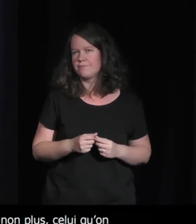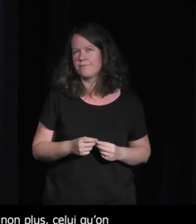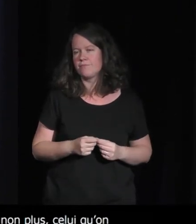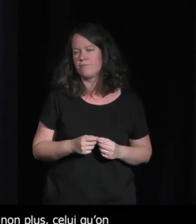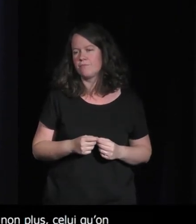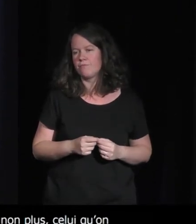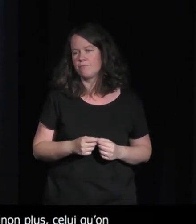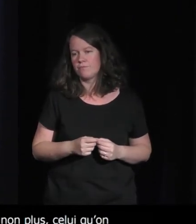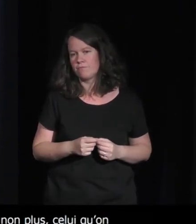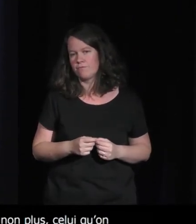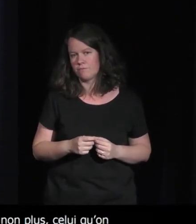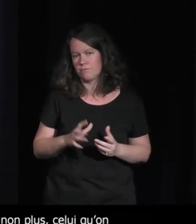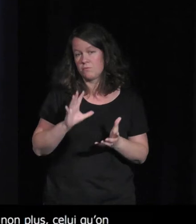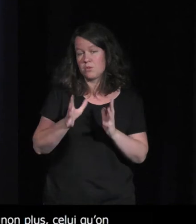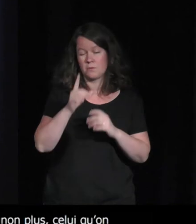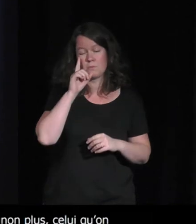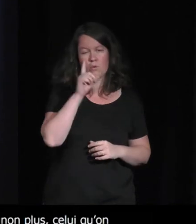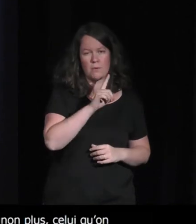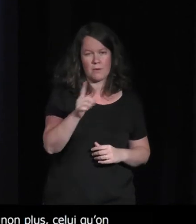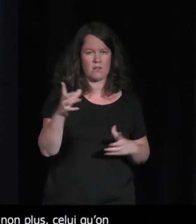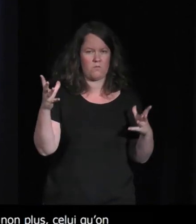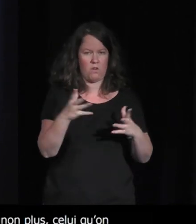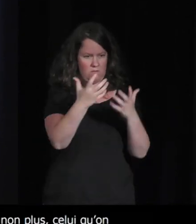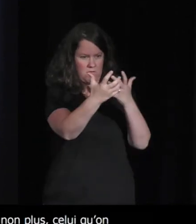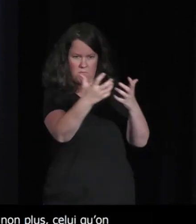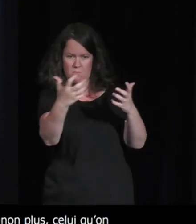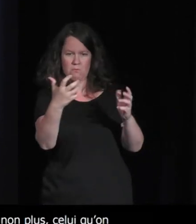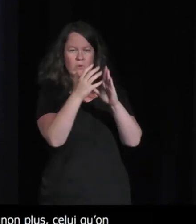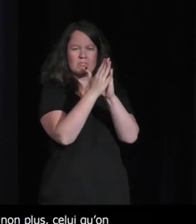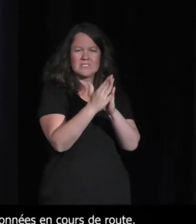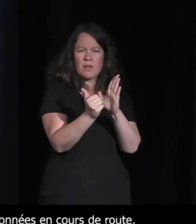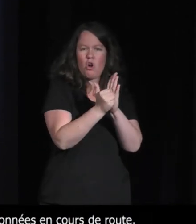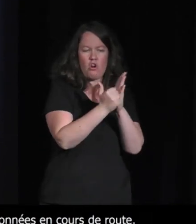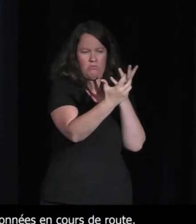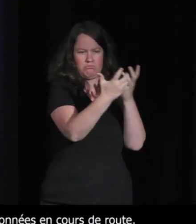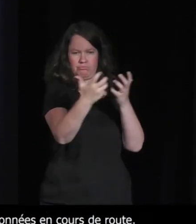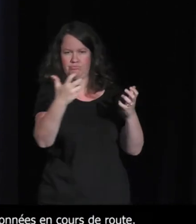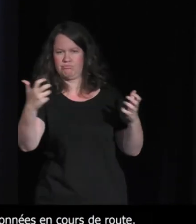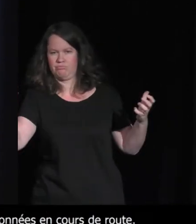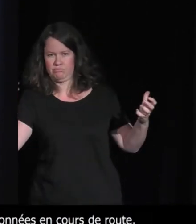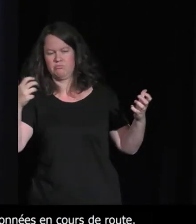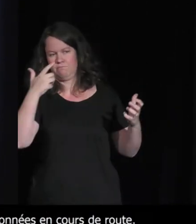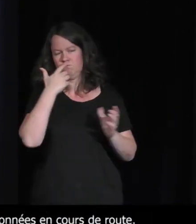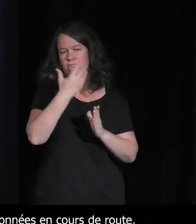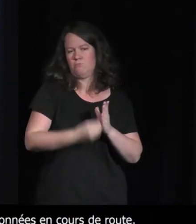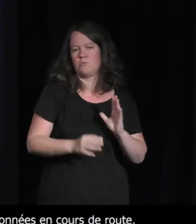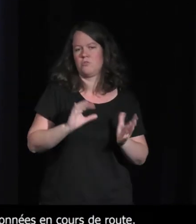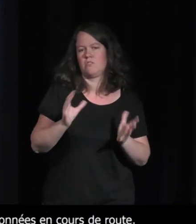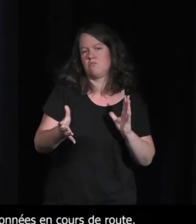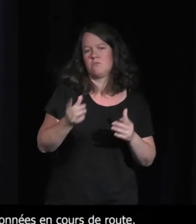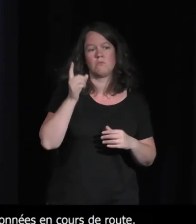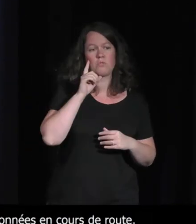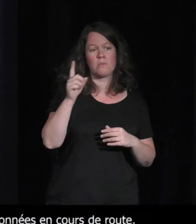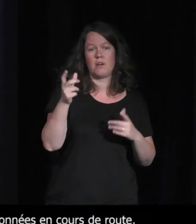surtout vers laquelle on aurait pu aller c'est d'aller vers plus de symbolisme encore plus et que le renard ce soit juste un ruban qui court à travers